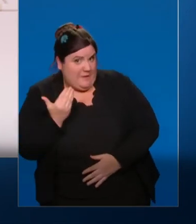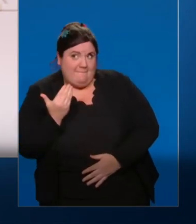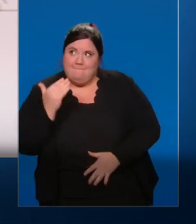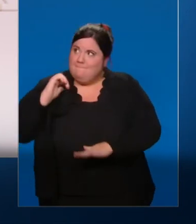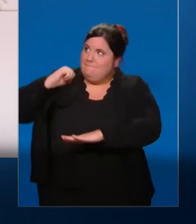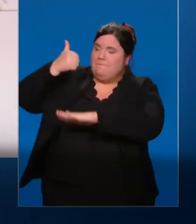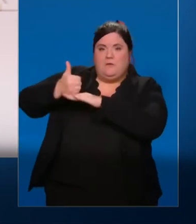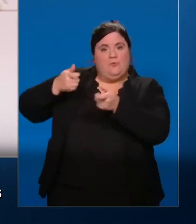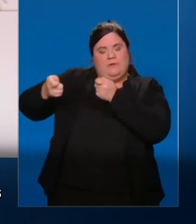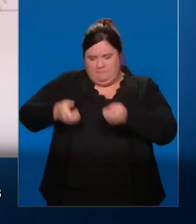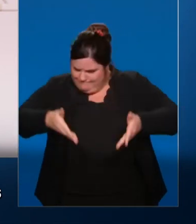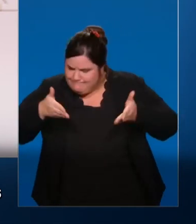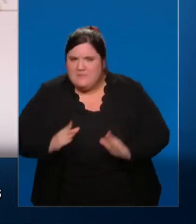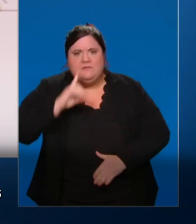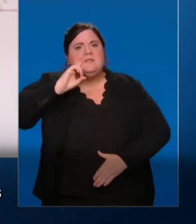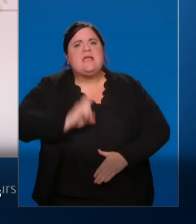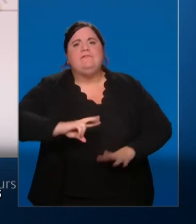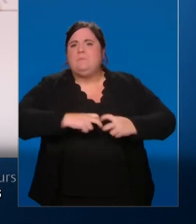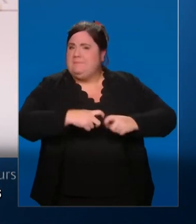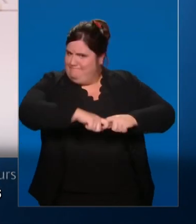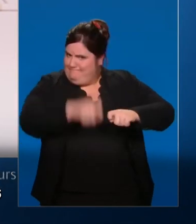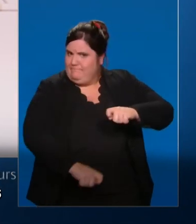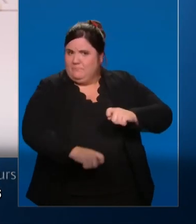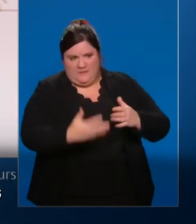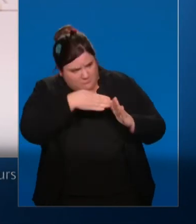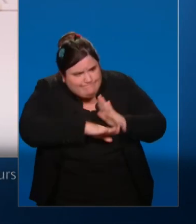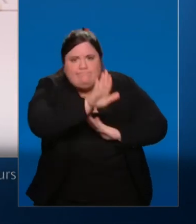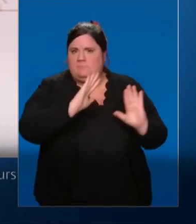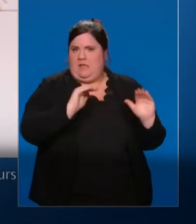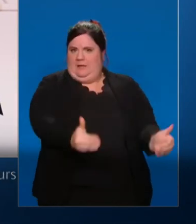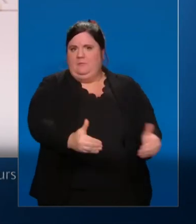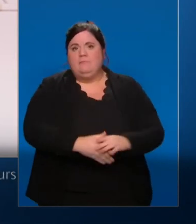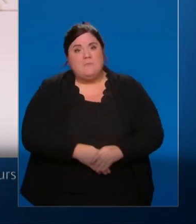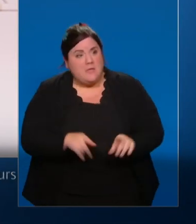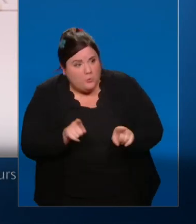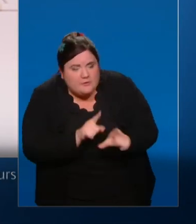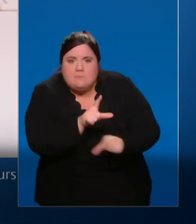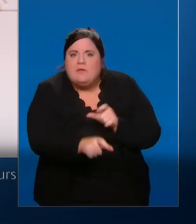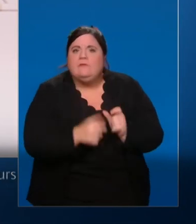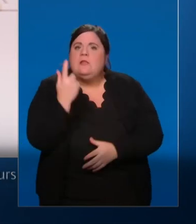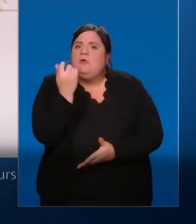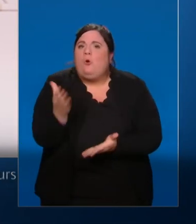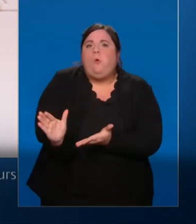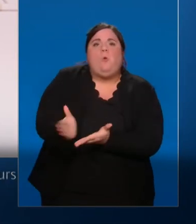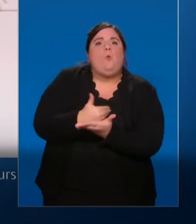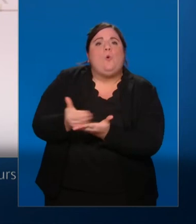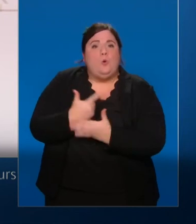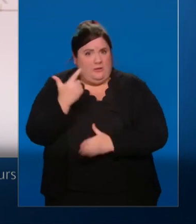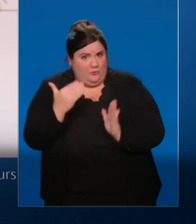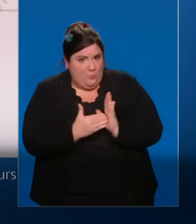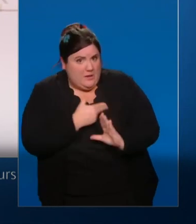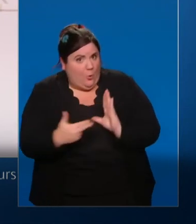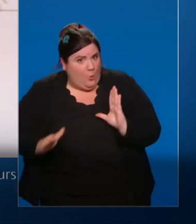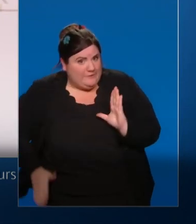que ceux d'entre vous qui gagnez moins de 2000 euros net par mois aient recevoir une indemnité inflation exceptionnelle de 100 euros.